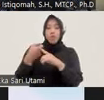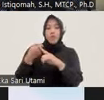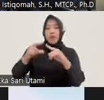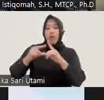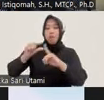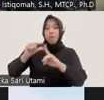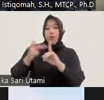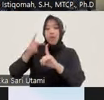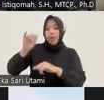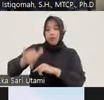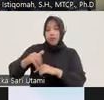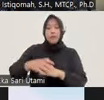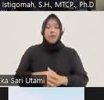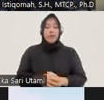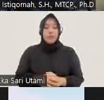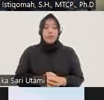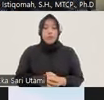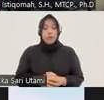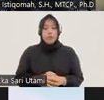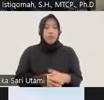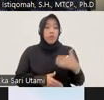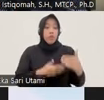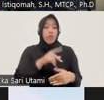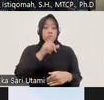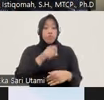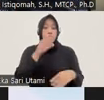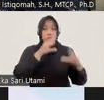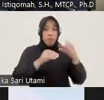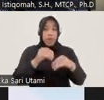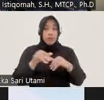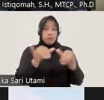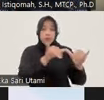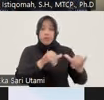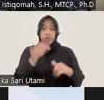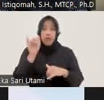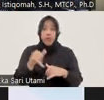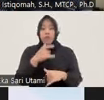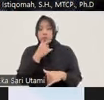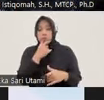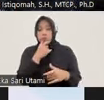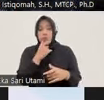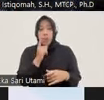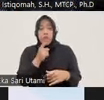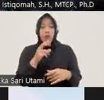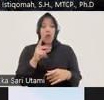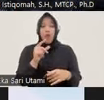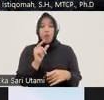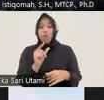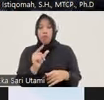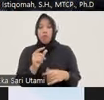hukum begitu ya dan ini yang kemudian perlu kita bahas secara bersama jangan-jangan kemudian tiba-tiba RUU-nya sudah